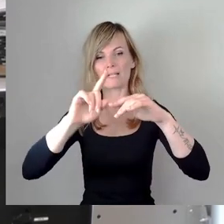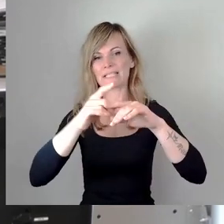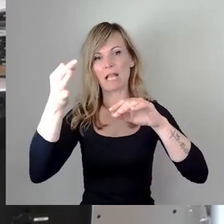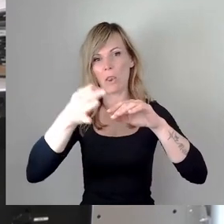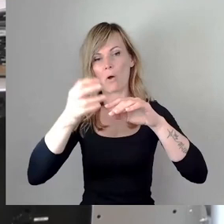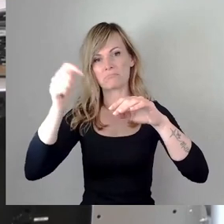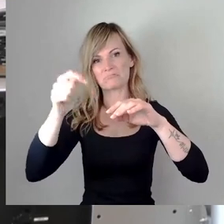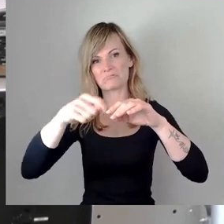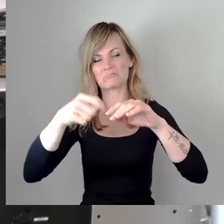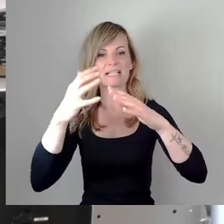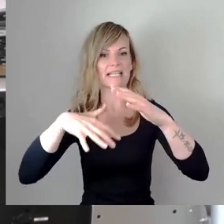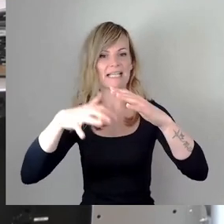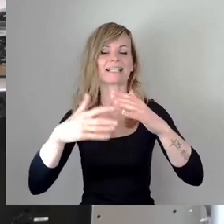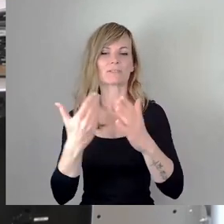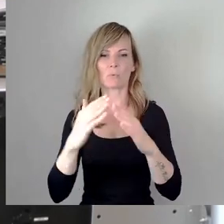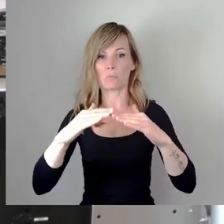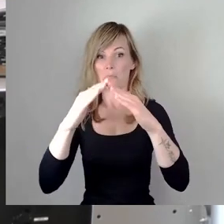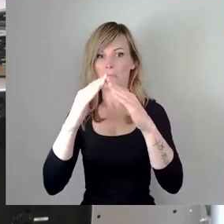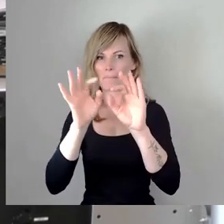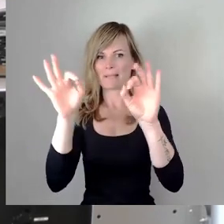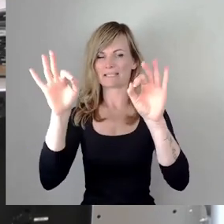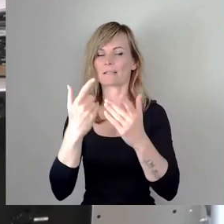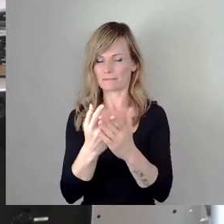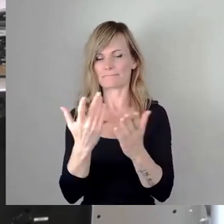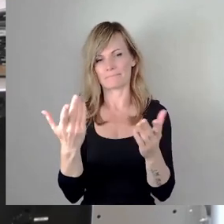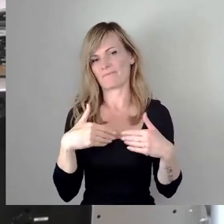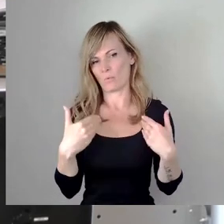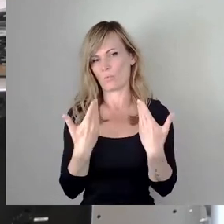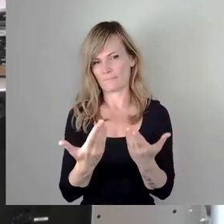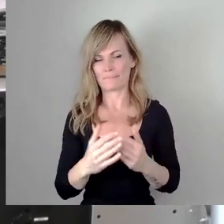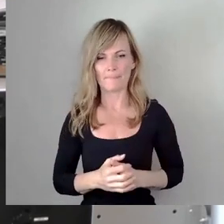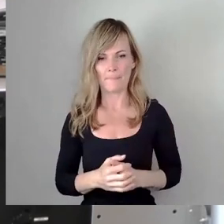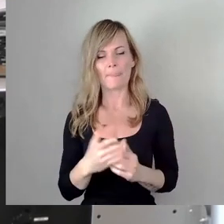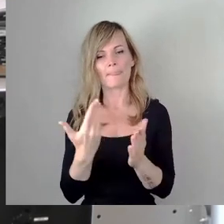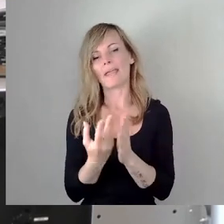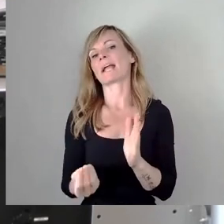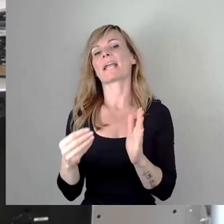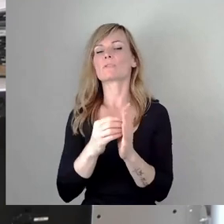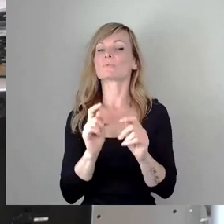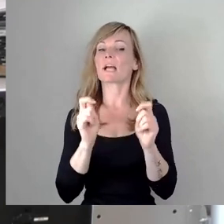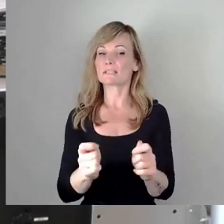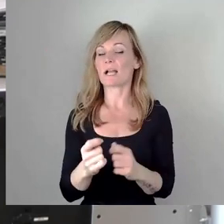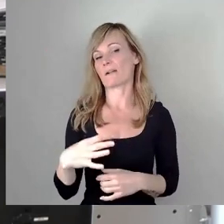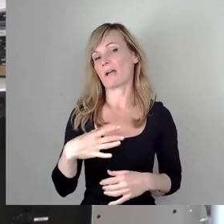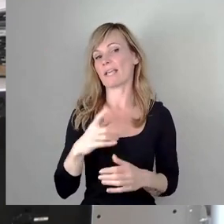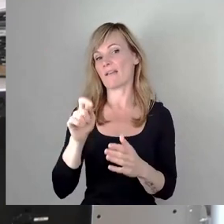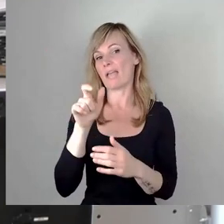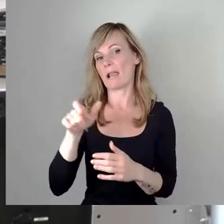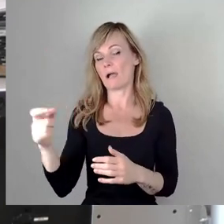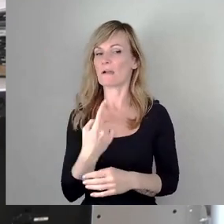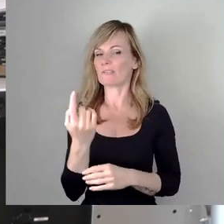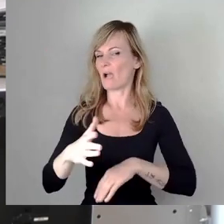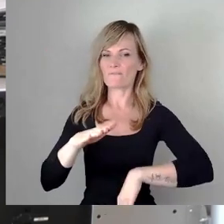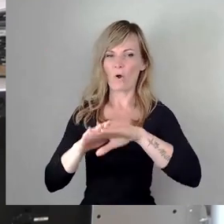Grundsätzlich ist es so, dass wir diesen Ergänzungsantrag von den Freien Wählern natürlich voll unterstützen und